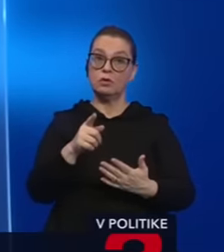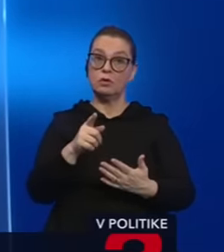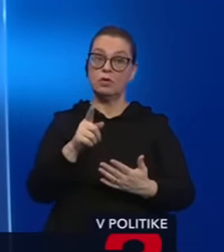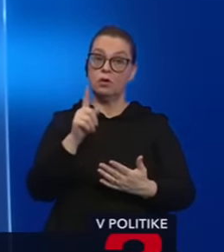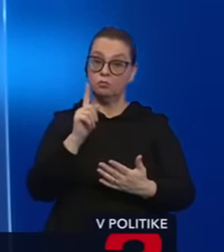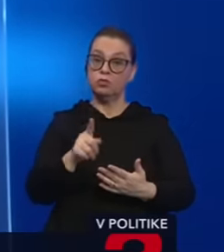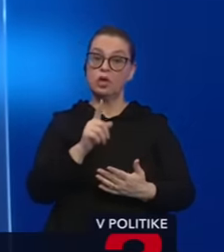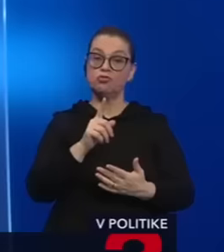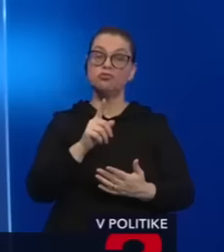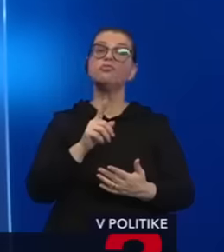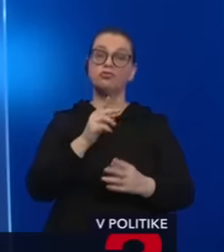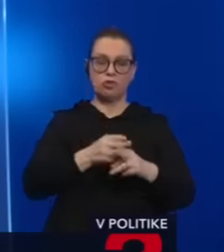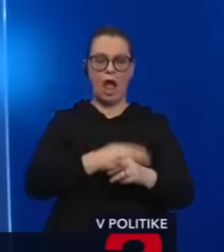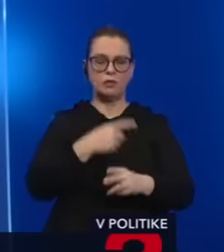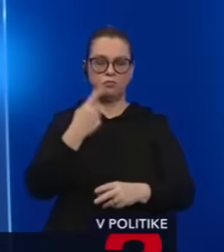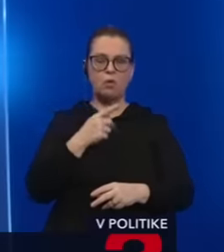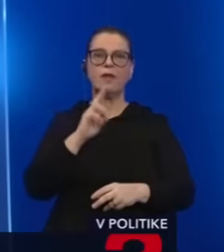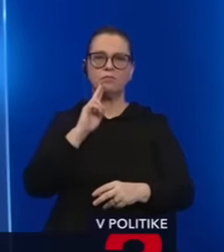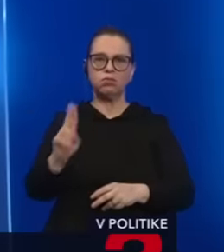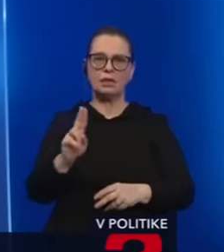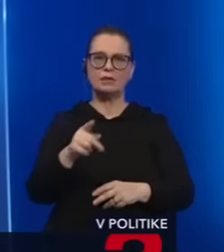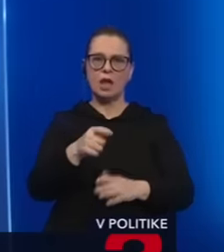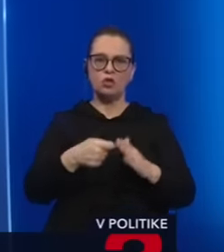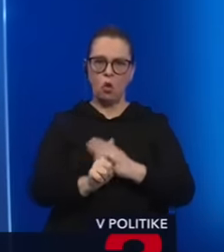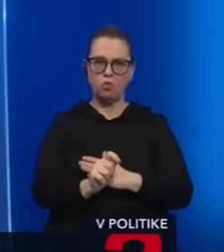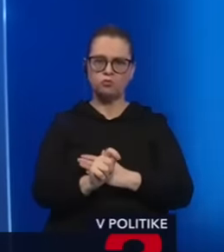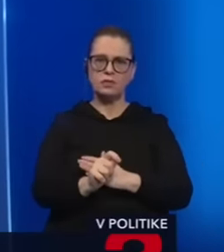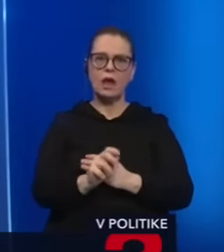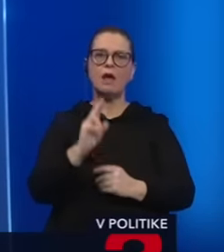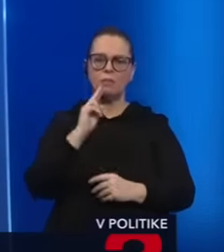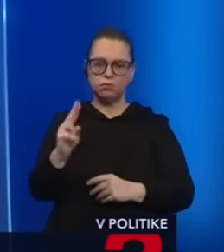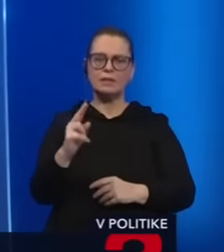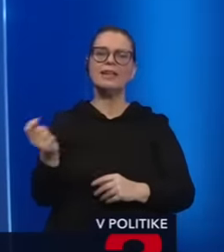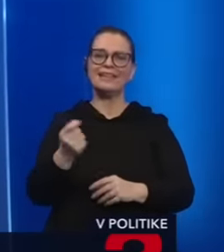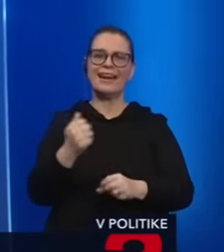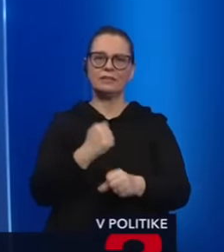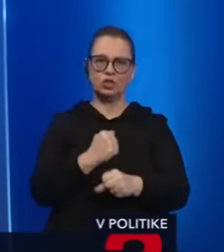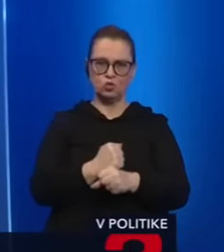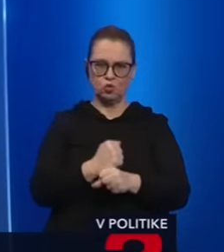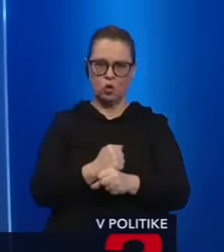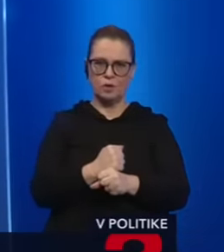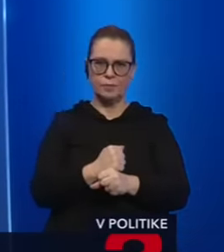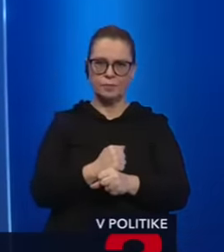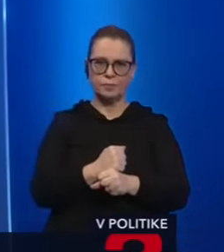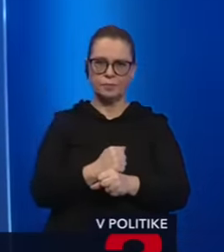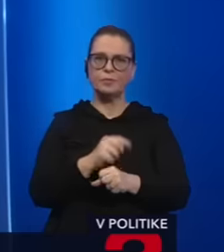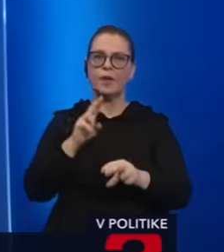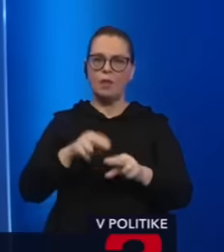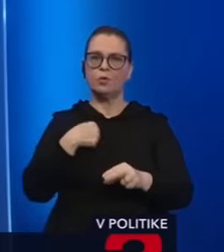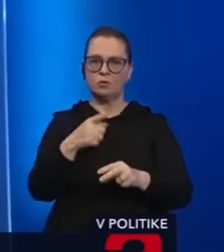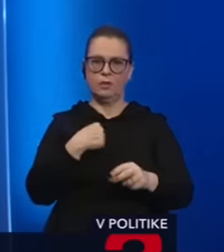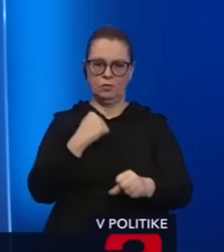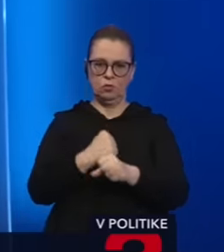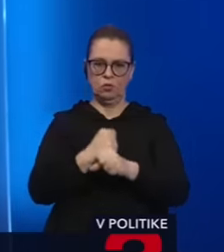štátu, že štát povie, že vieš čo, priznaj sa k nejaké korupcii, priznaj sa k nejakému trestnému skutku a následne my s tebou zobchodujeme